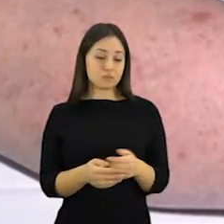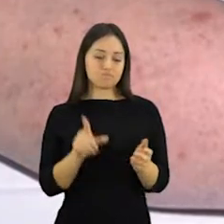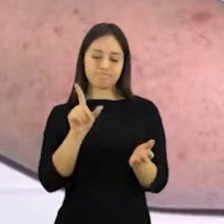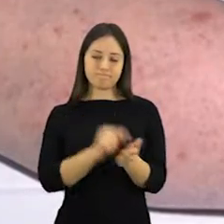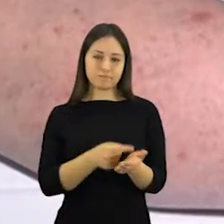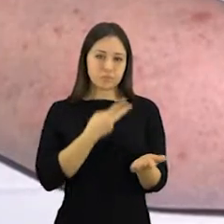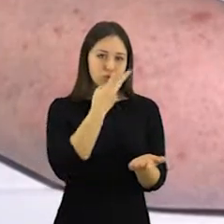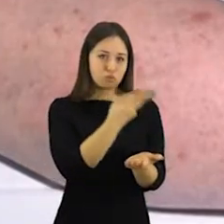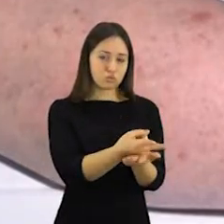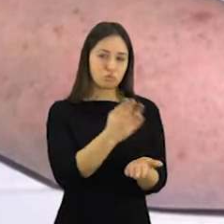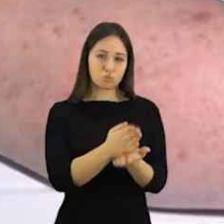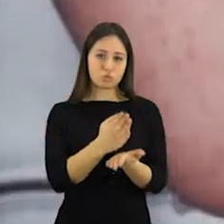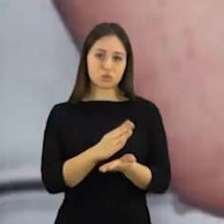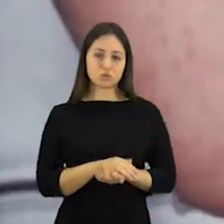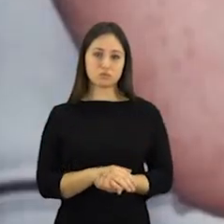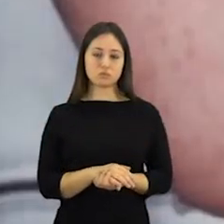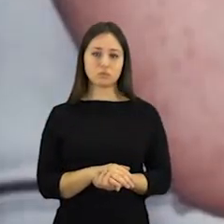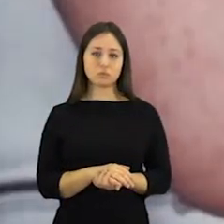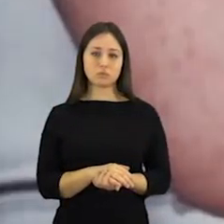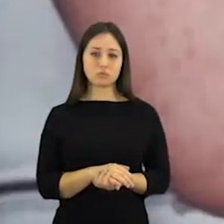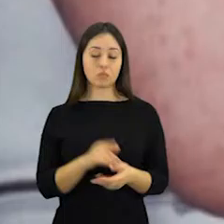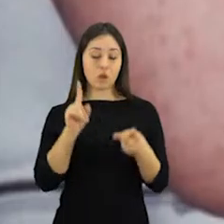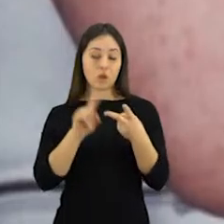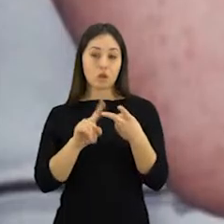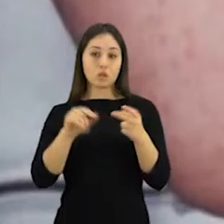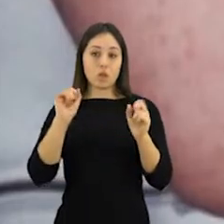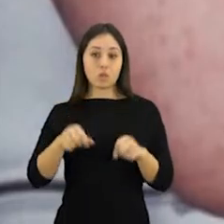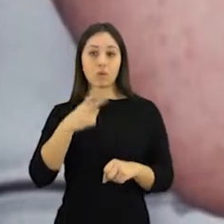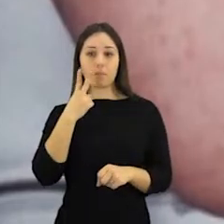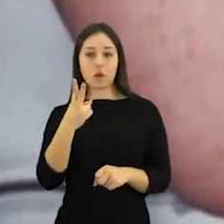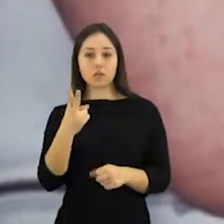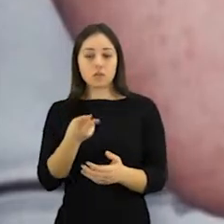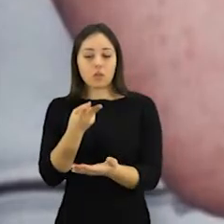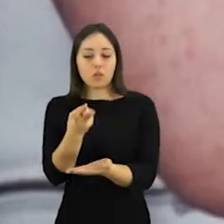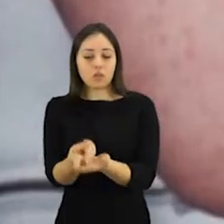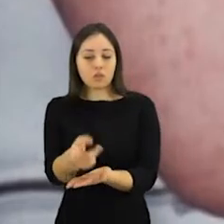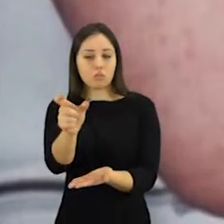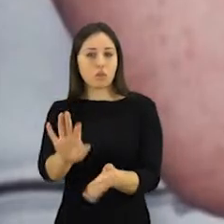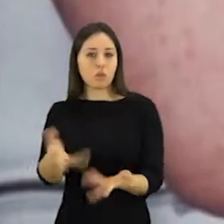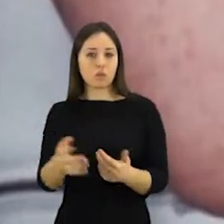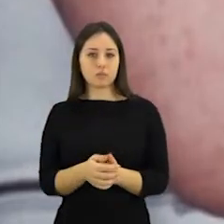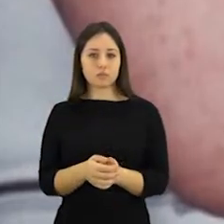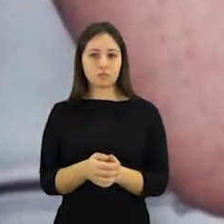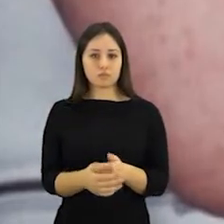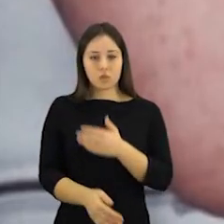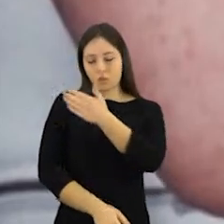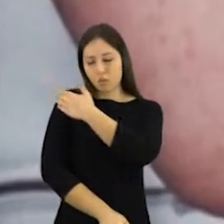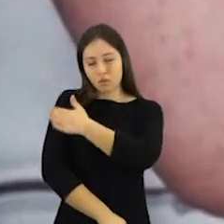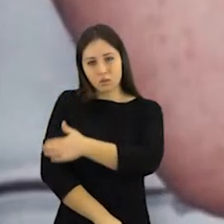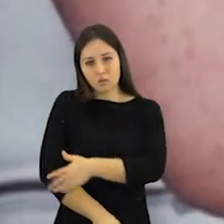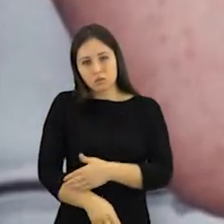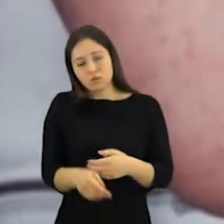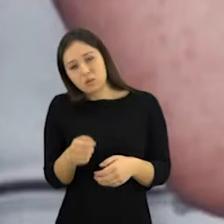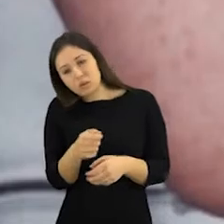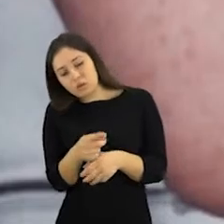diagnozuoti ne vėliau kaip per 12 valandų nuo lygos pradžios. Taip pat galimas ir meningokokinis sepsis bei meningok encefalitas. Pastarąją